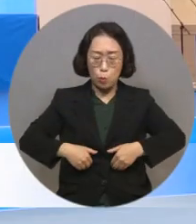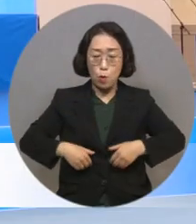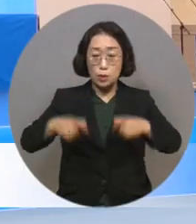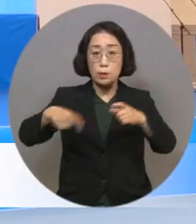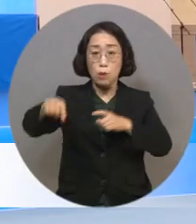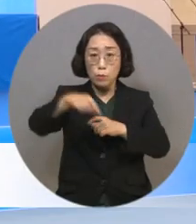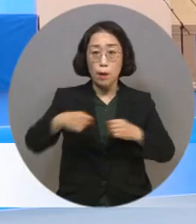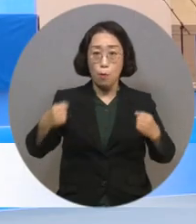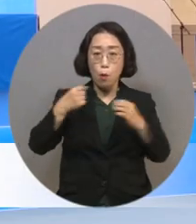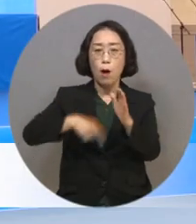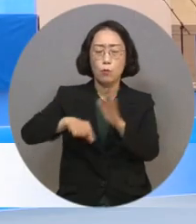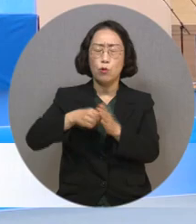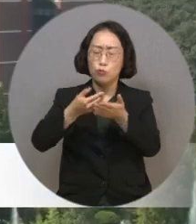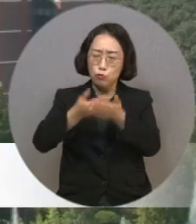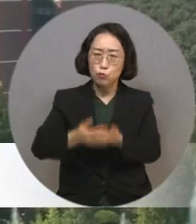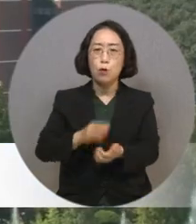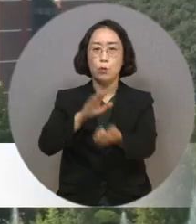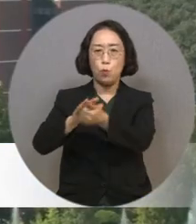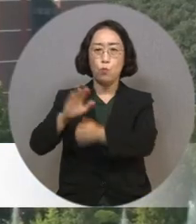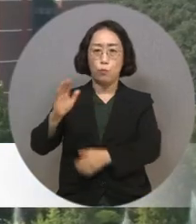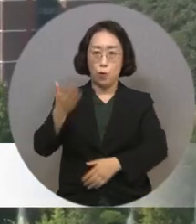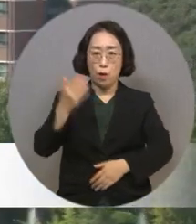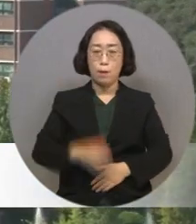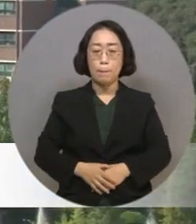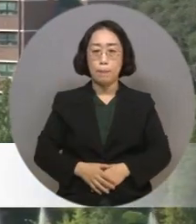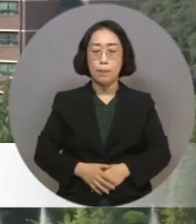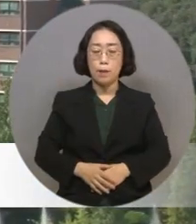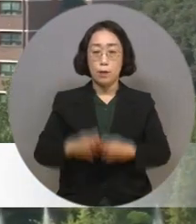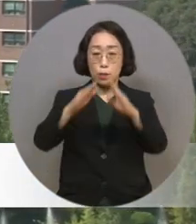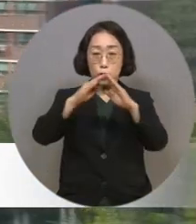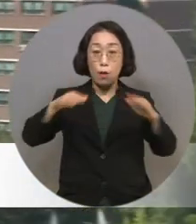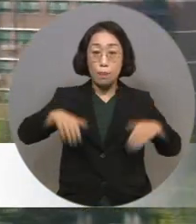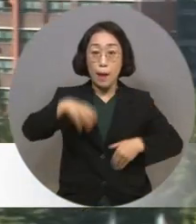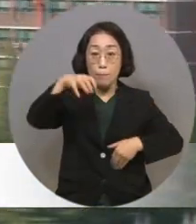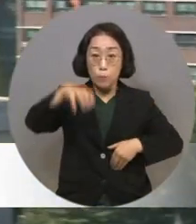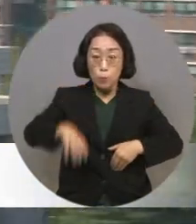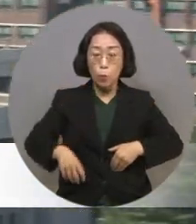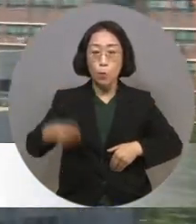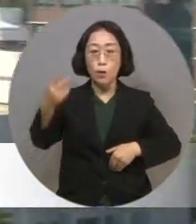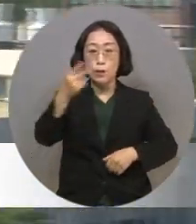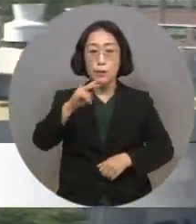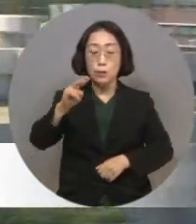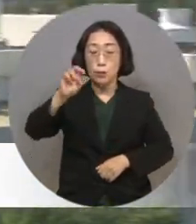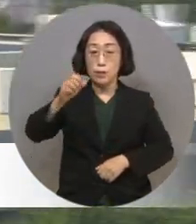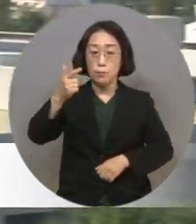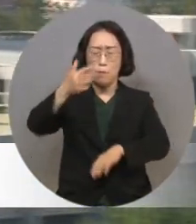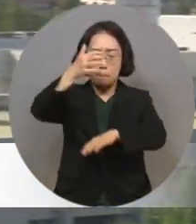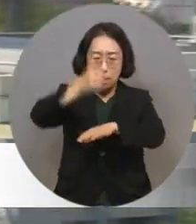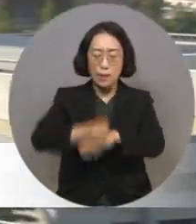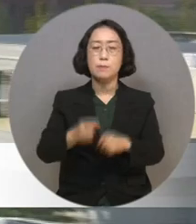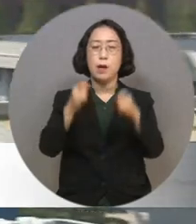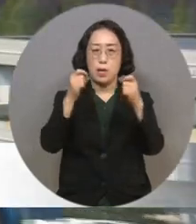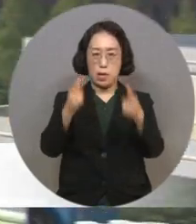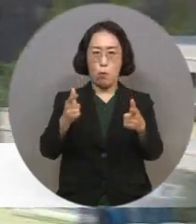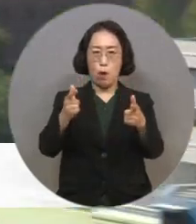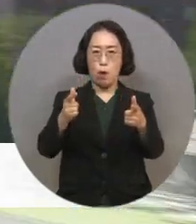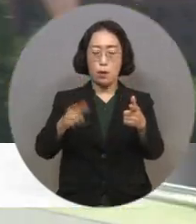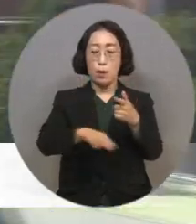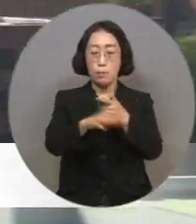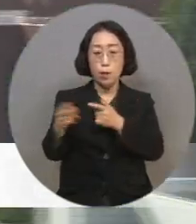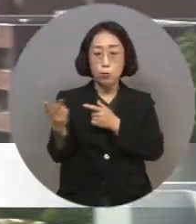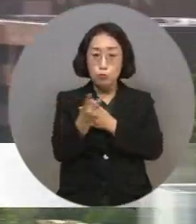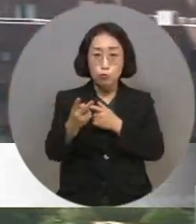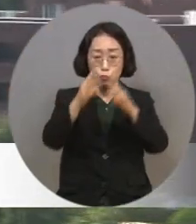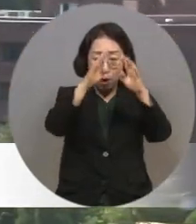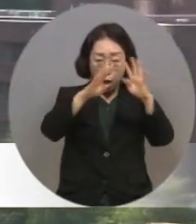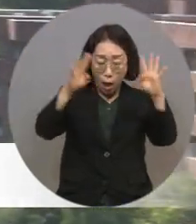확신한다고 강조했습니다. 전남도는 2026년 의대 설립의 마지막 기회로 생각하고 양 대학과